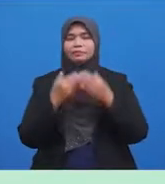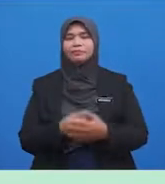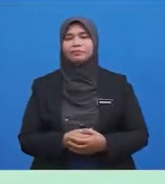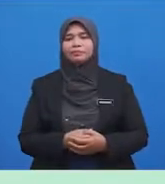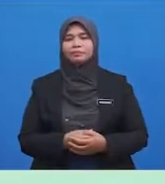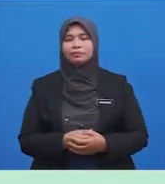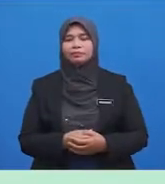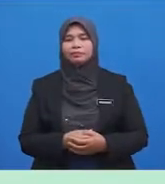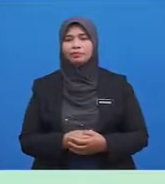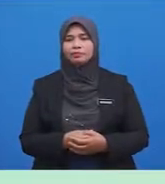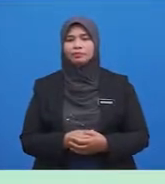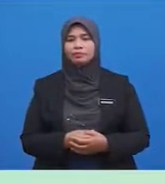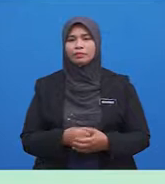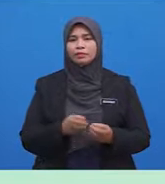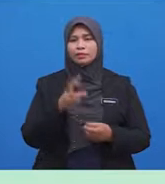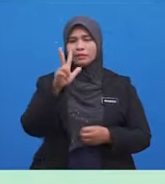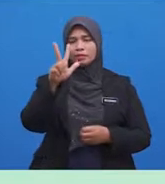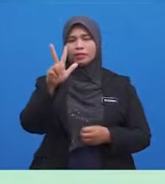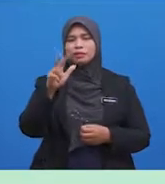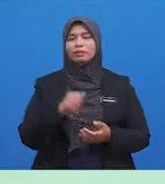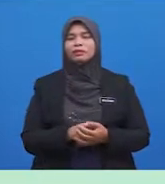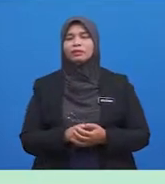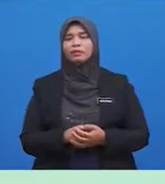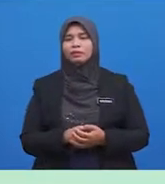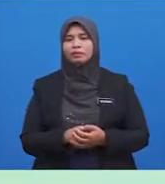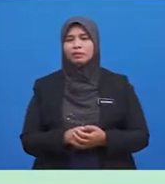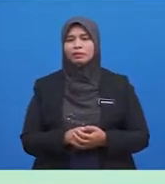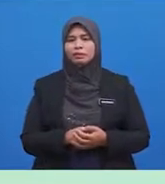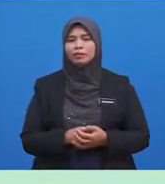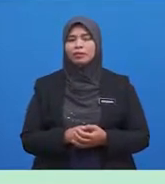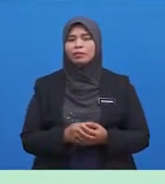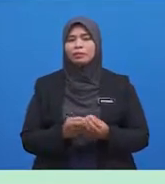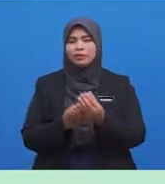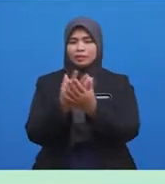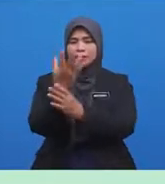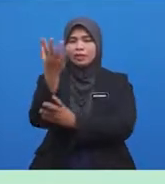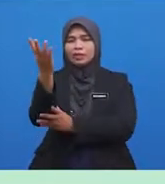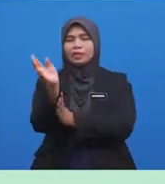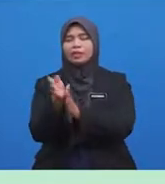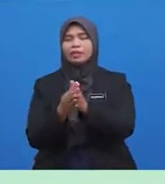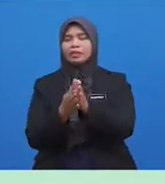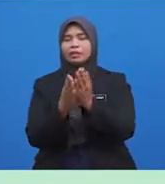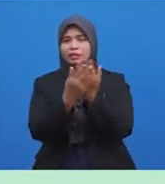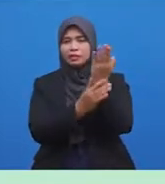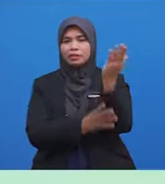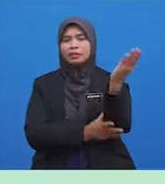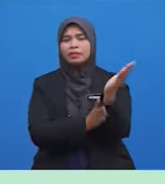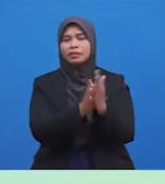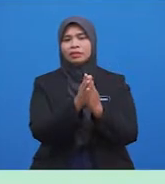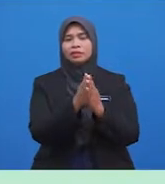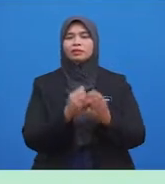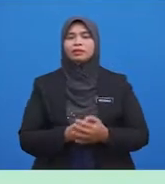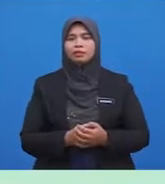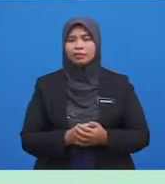Muka Yang Ketiga Membasuk Tangan Hingga Kesiku